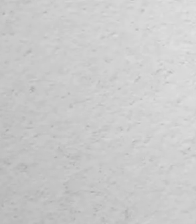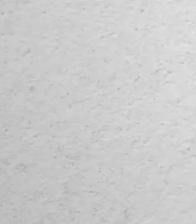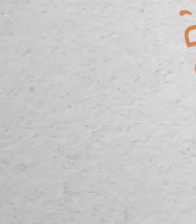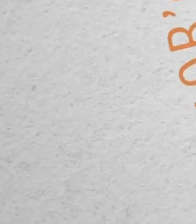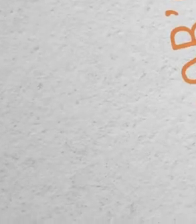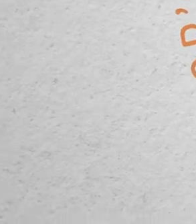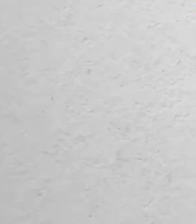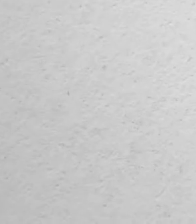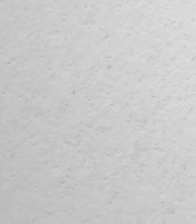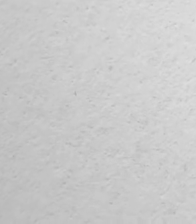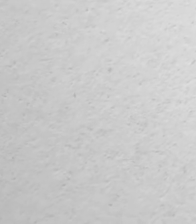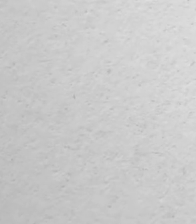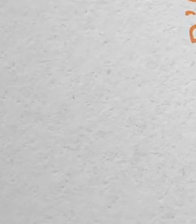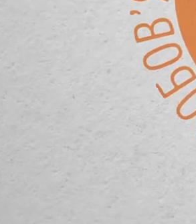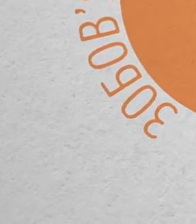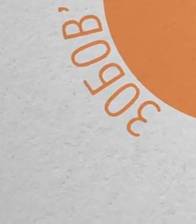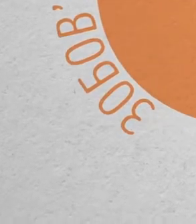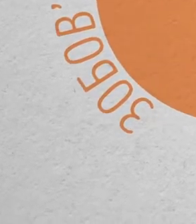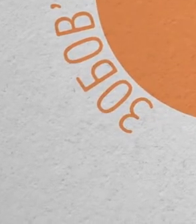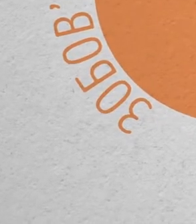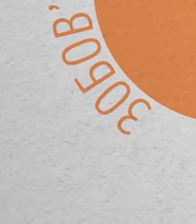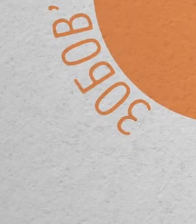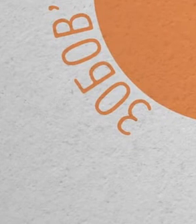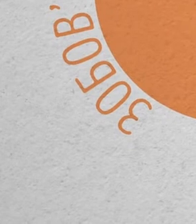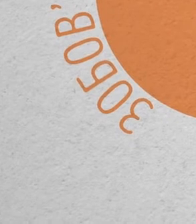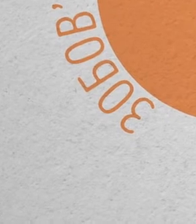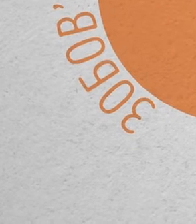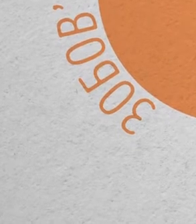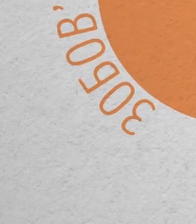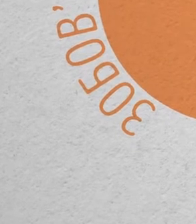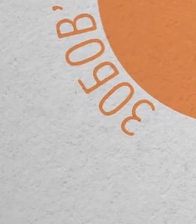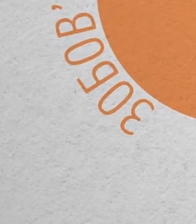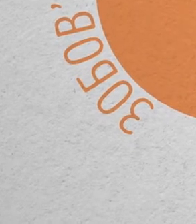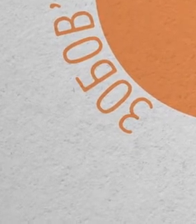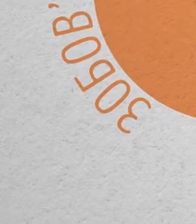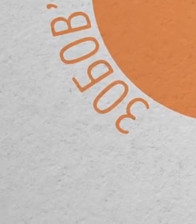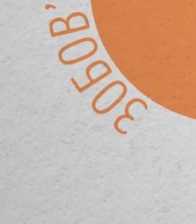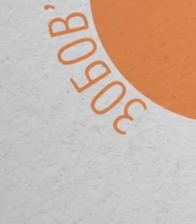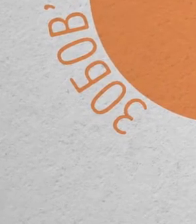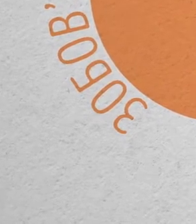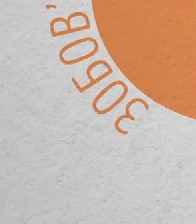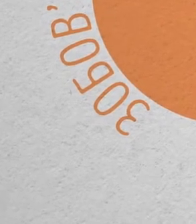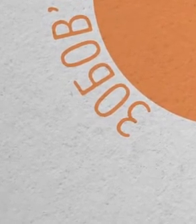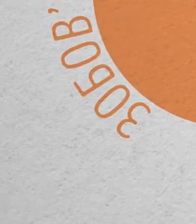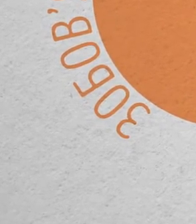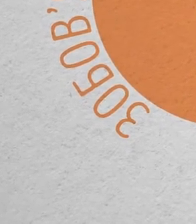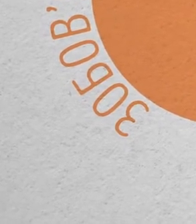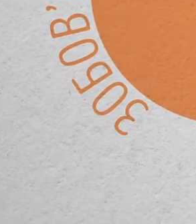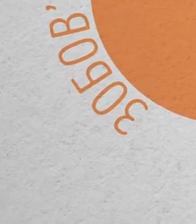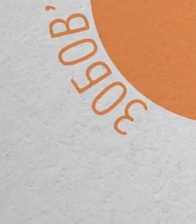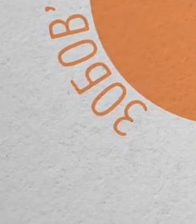Обов'язки народного депутата України. Особисто брати участь в засіданнях Верховної Ради. Голосувати